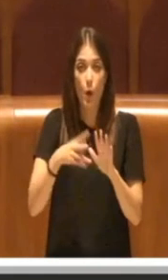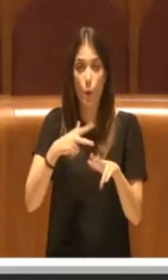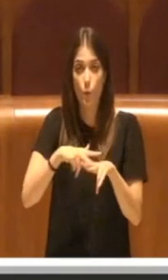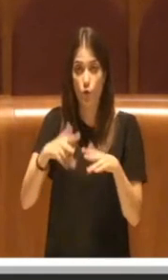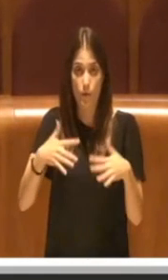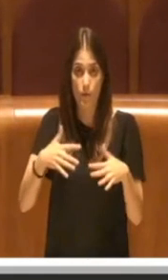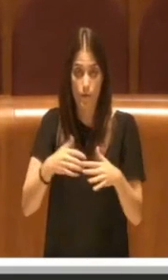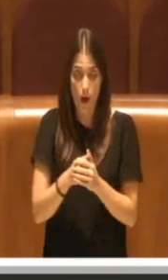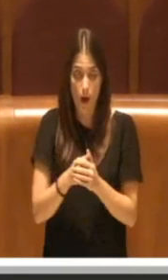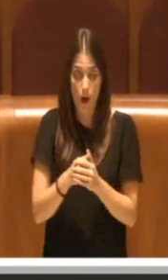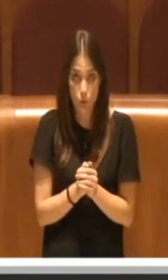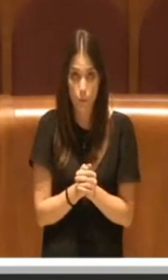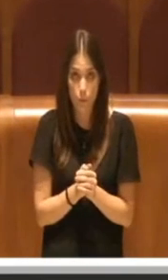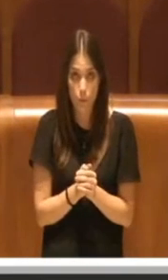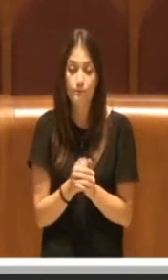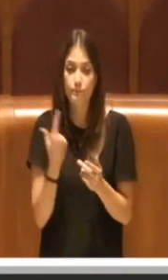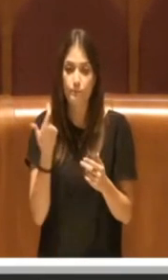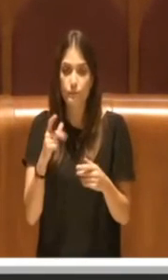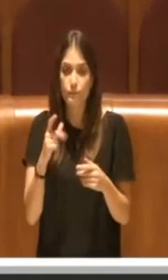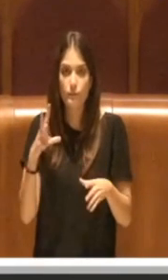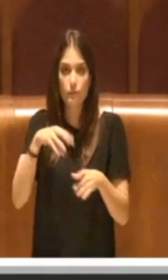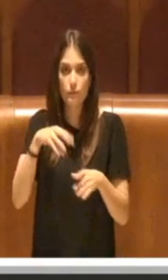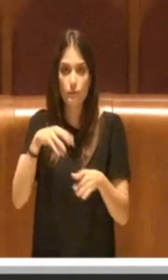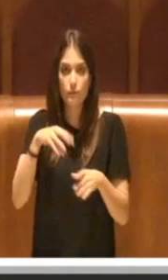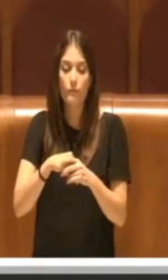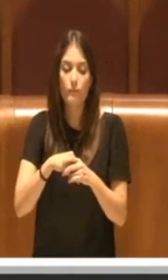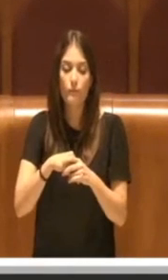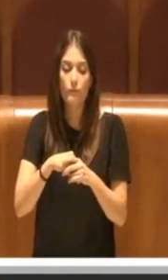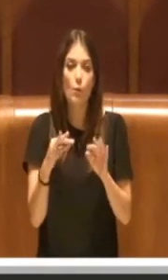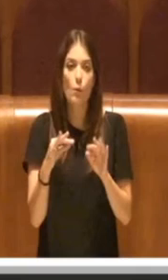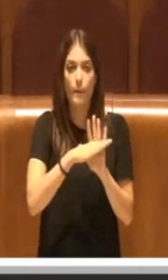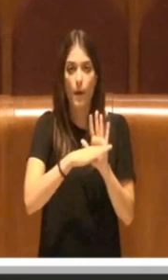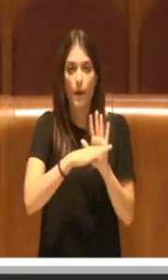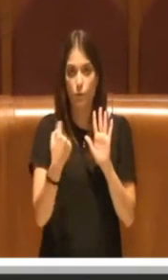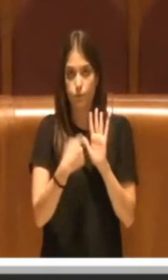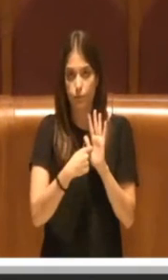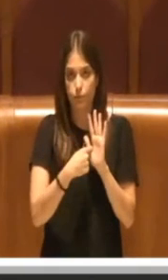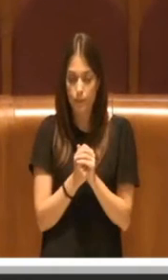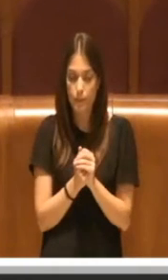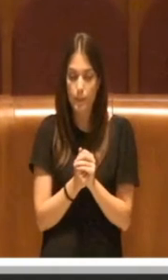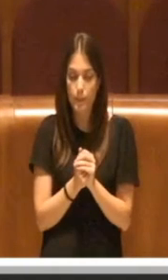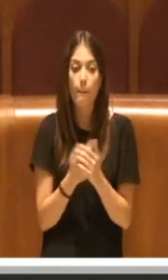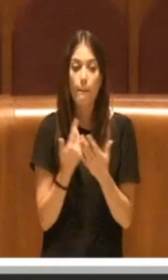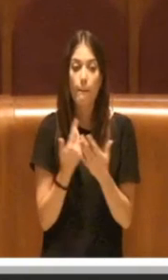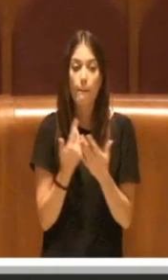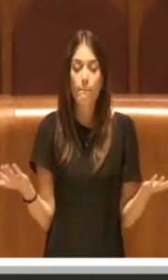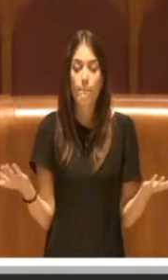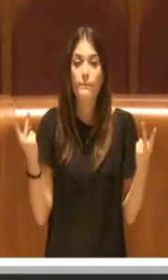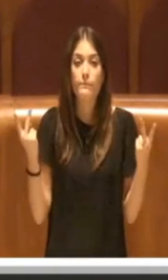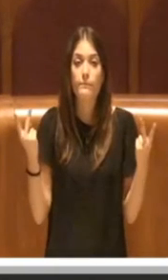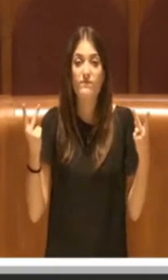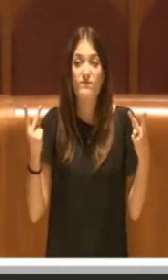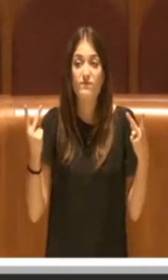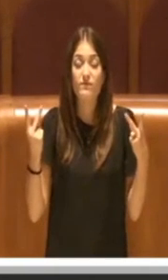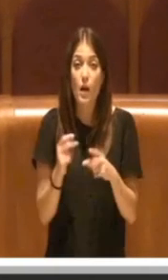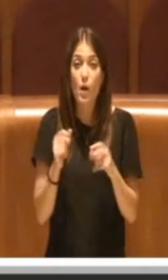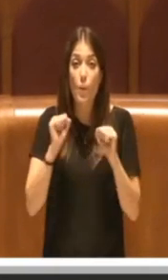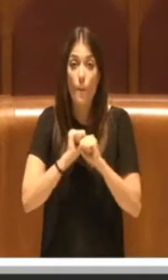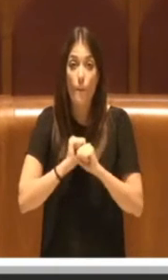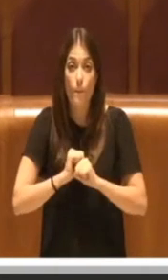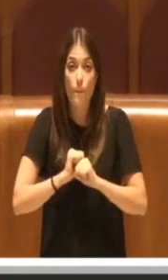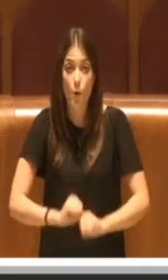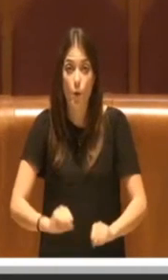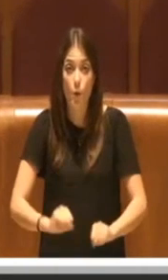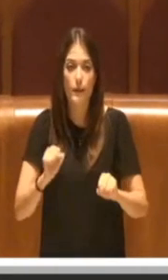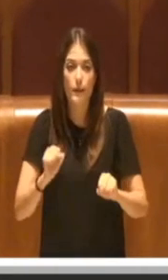ovviamente poi fa parte integrante anche di questo piano. È vero, poteva essere, diciamo, esplicitato